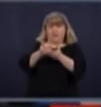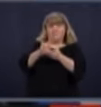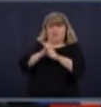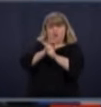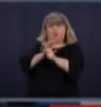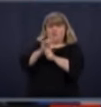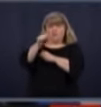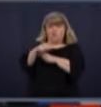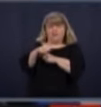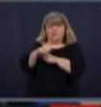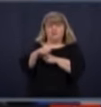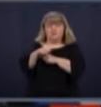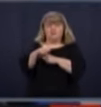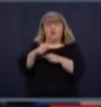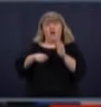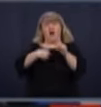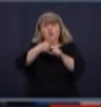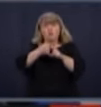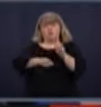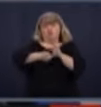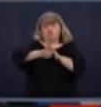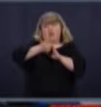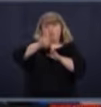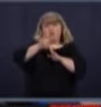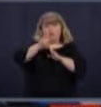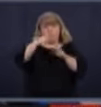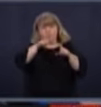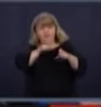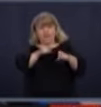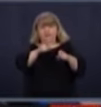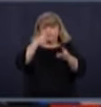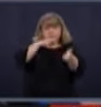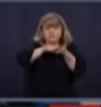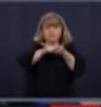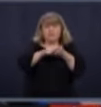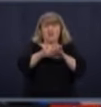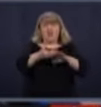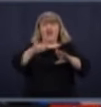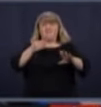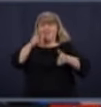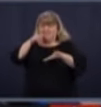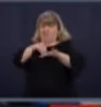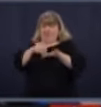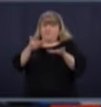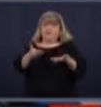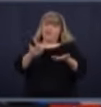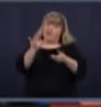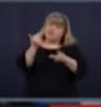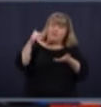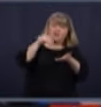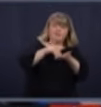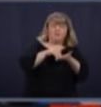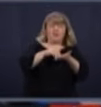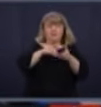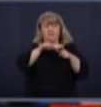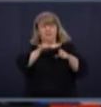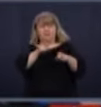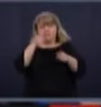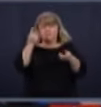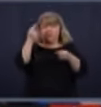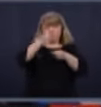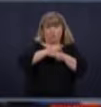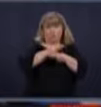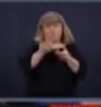premièrement, comme on va dépister beaucoup plus, quand on est passé de 6 000 à 13 000 cas de